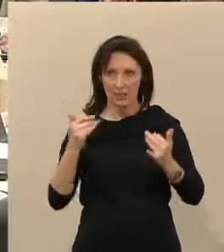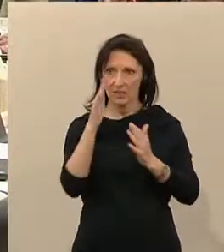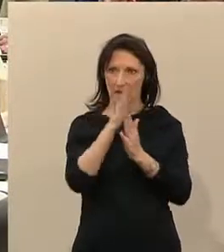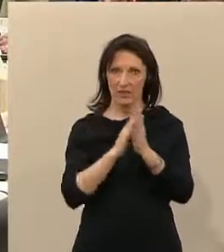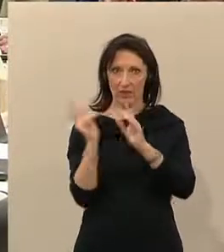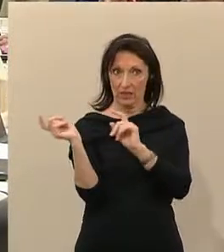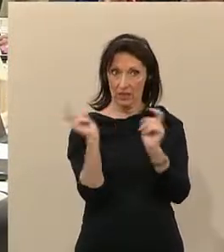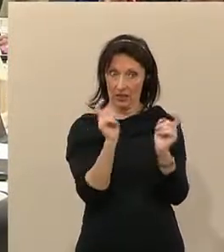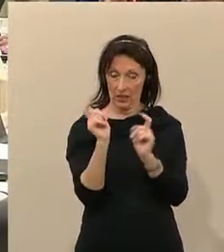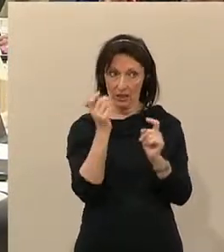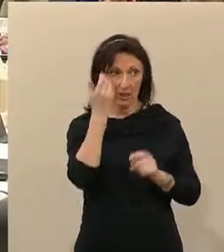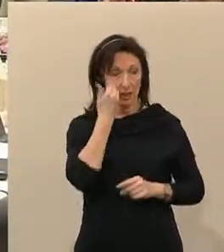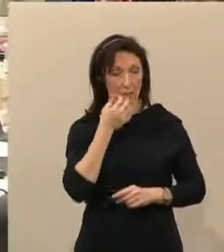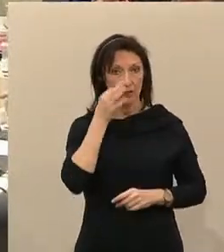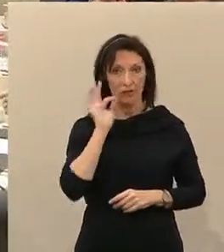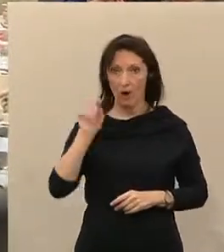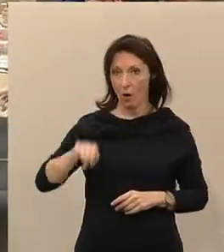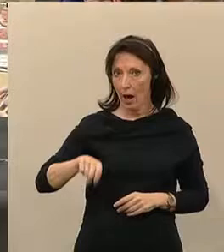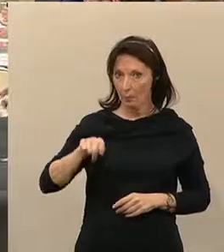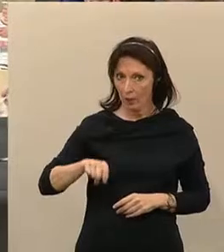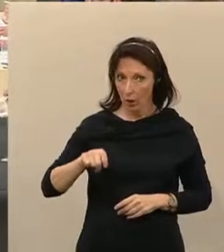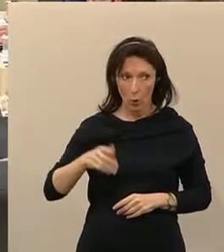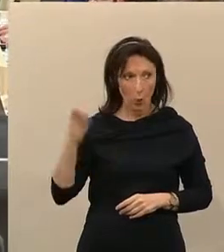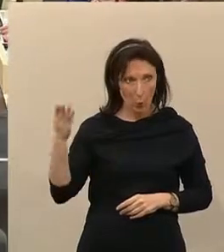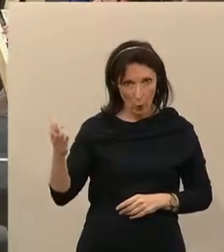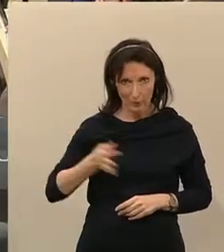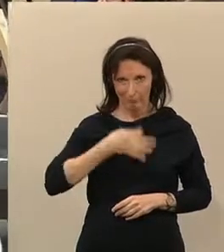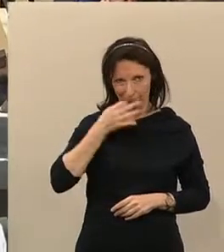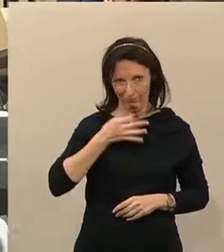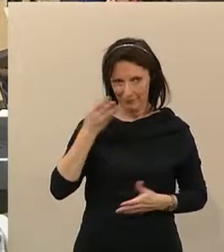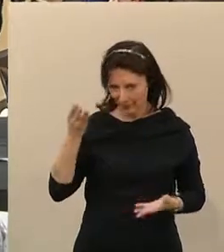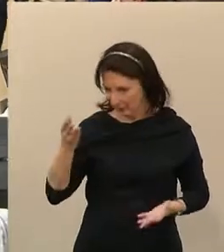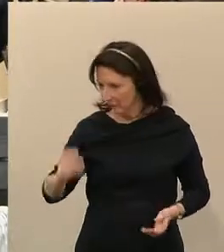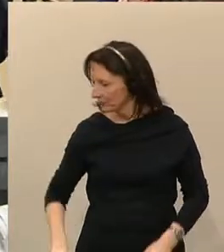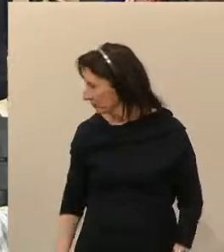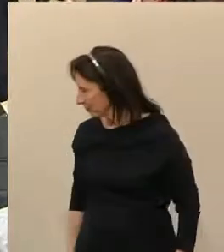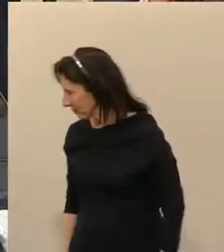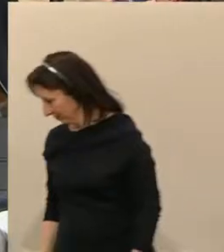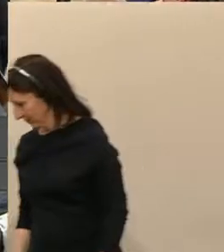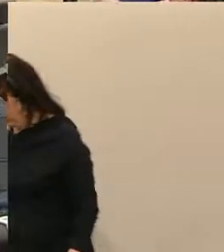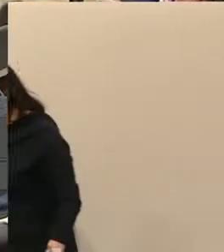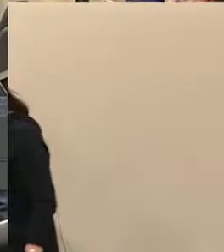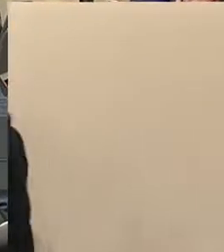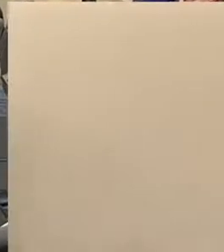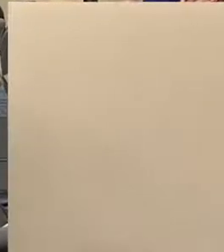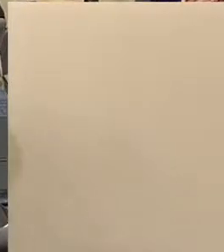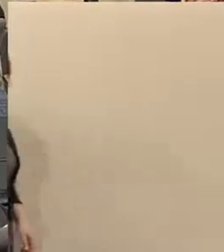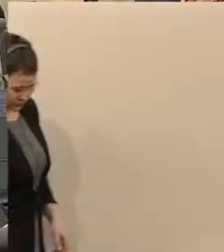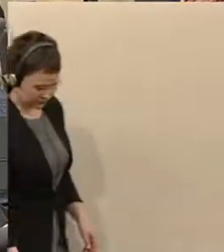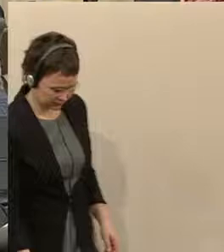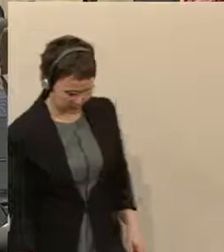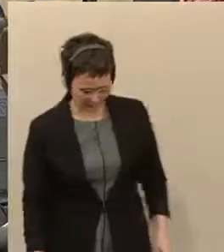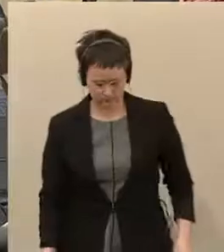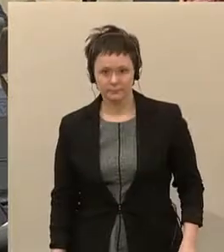transparentes Mietrecht zu schaffen. Die SPÖ betont, dass dies bereits im gemeinsamen Regierungsübereinkommen mit der ÖVP aus dem Jahr 2013